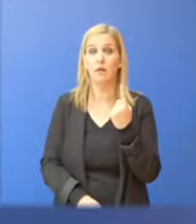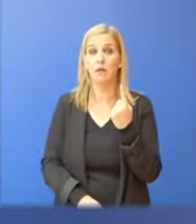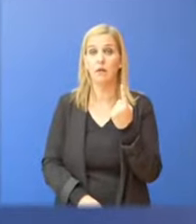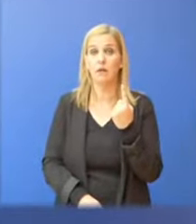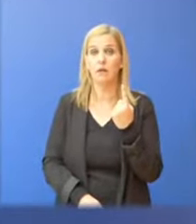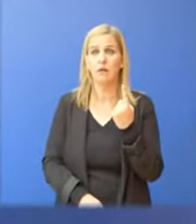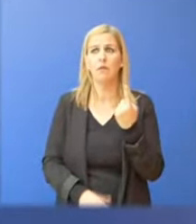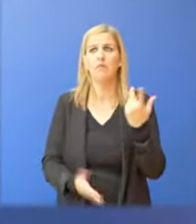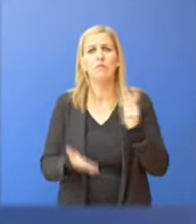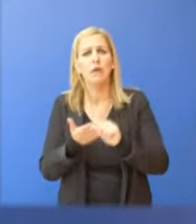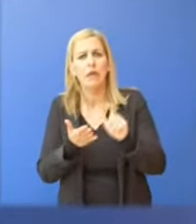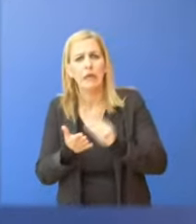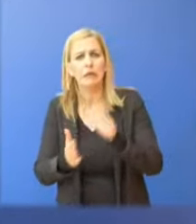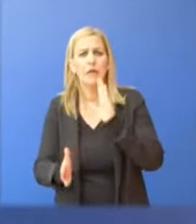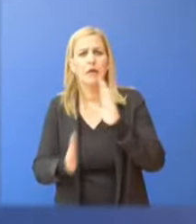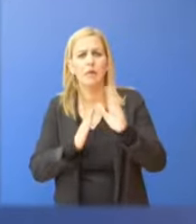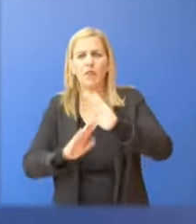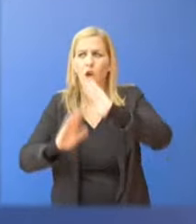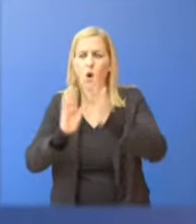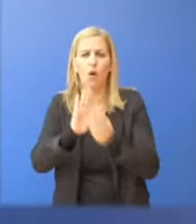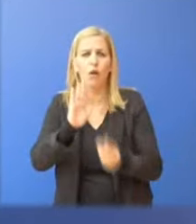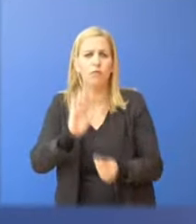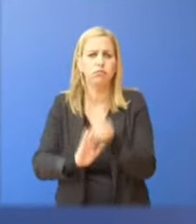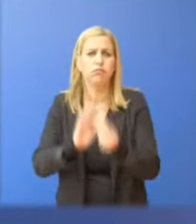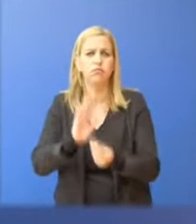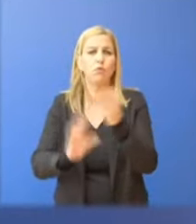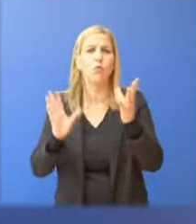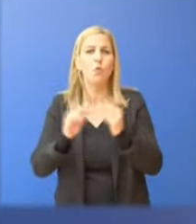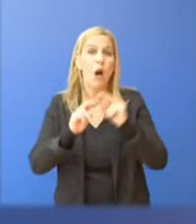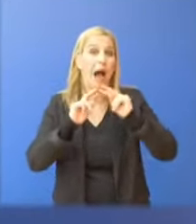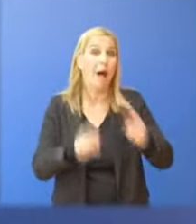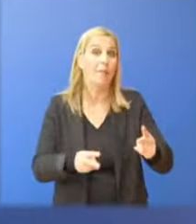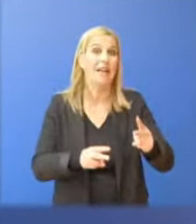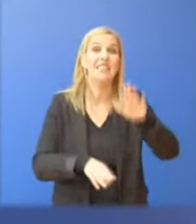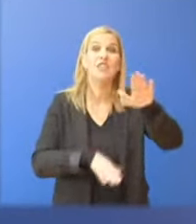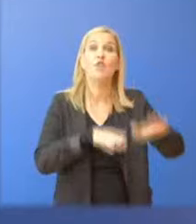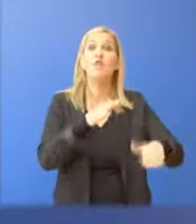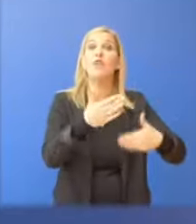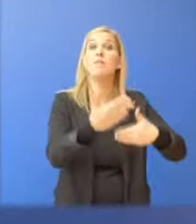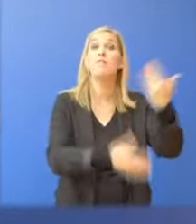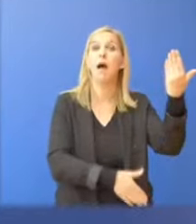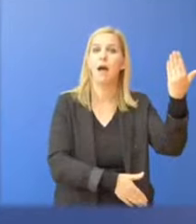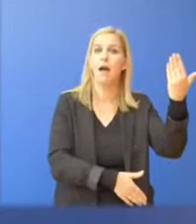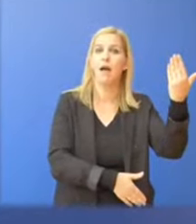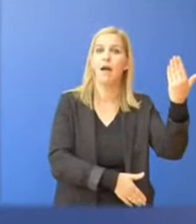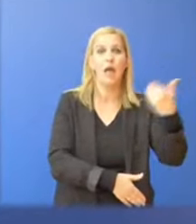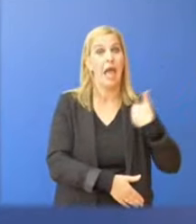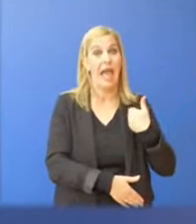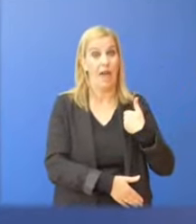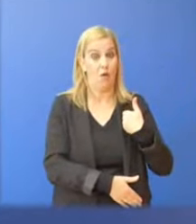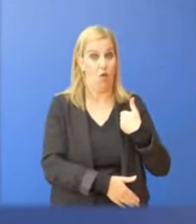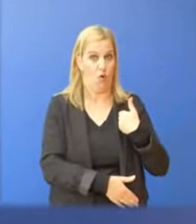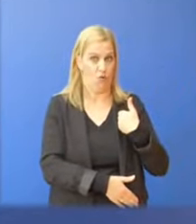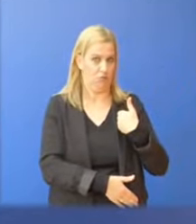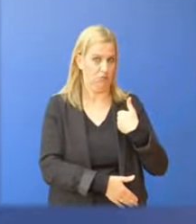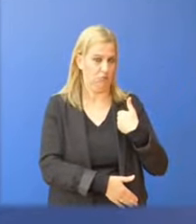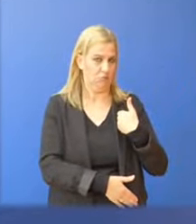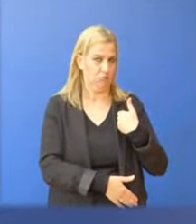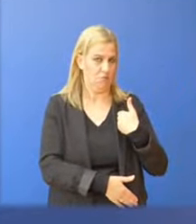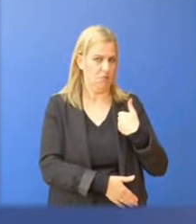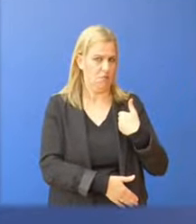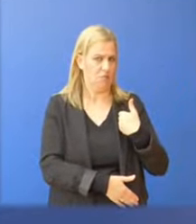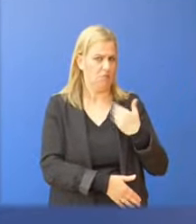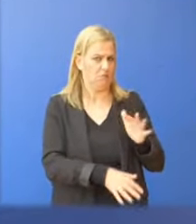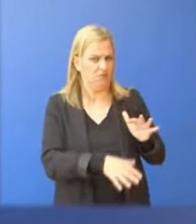στα social media, τις απαντήσεις για το δημοσίευμα αυτός προς το ότι εμείς δεν είπε τι θέματα σε δημοσιογράφους, εμείς απαντάμε με την